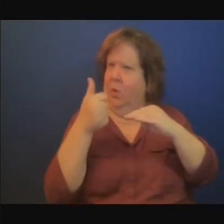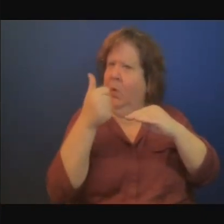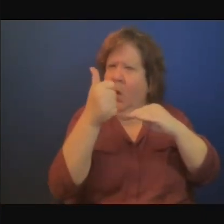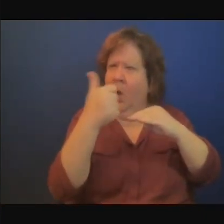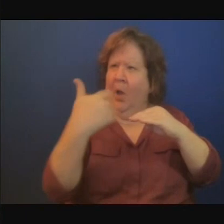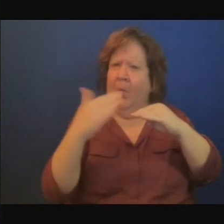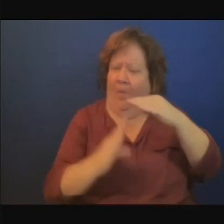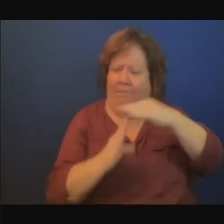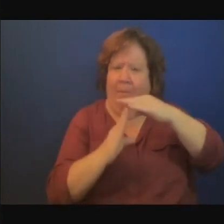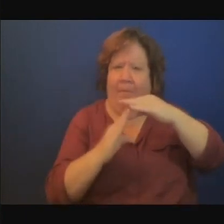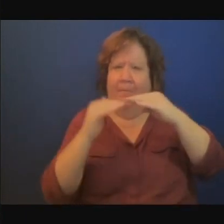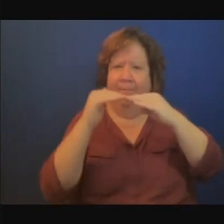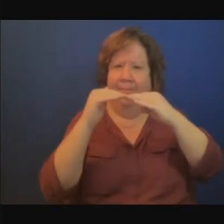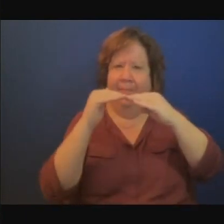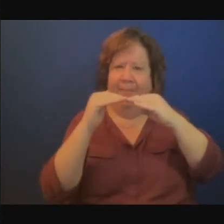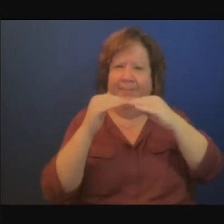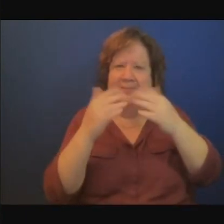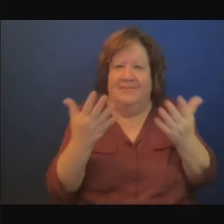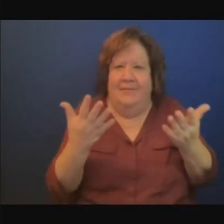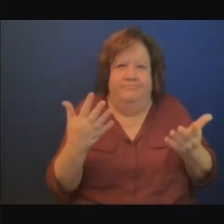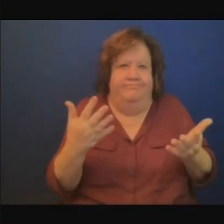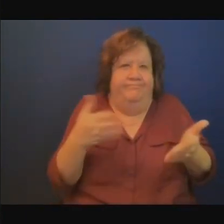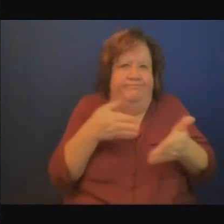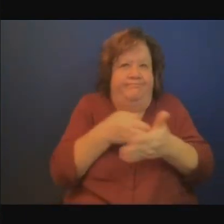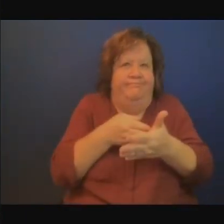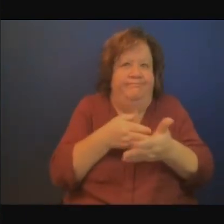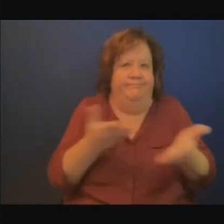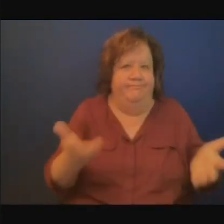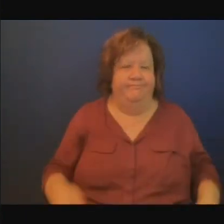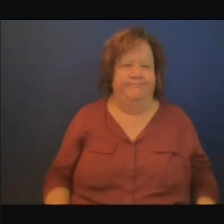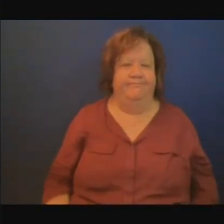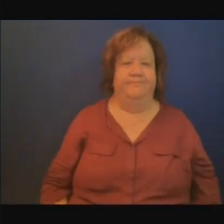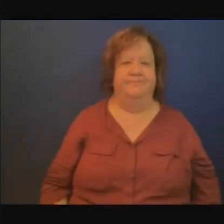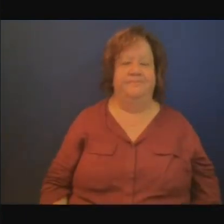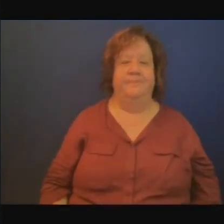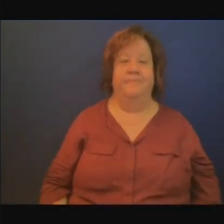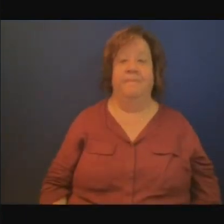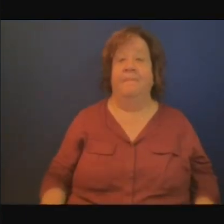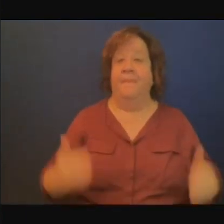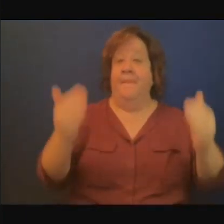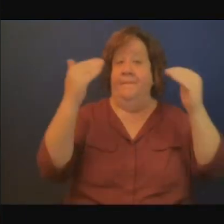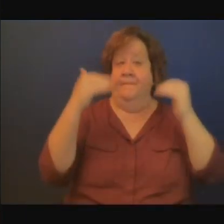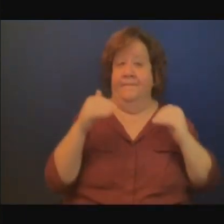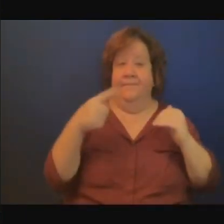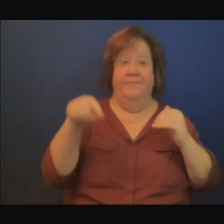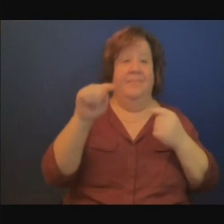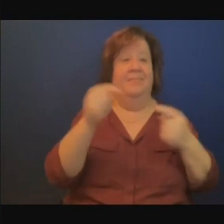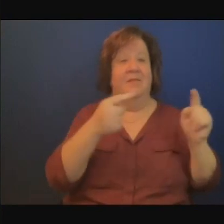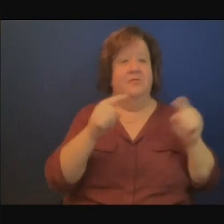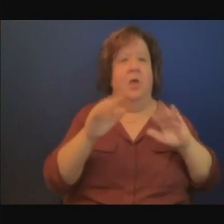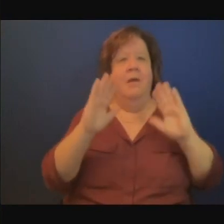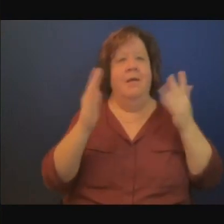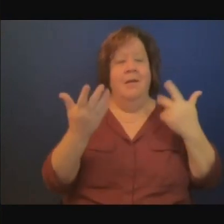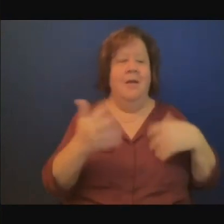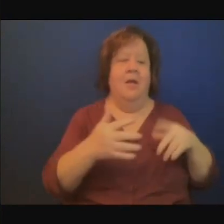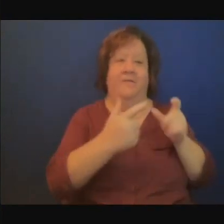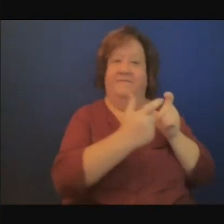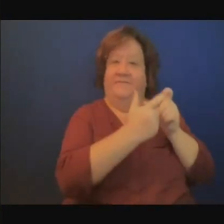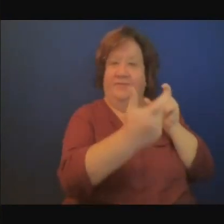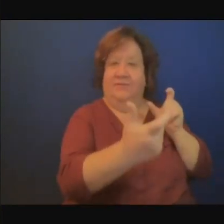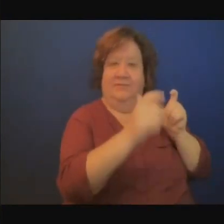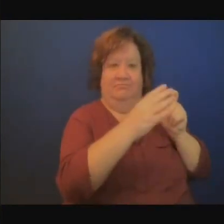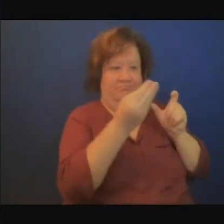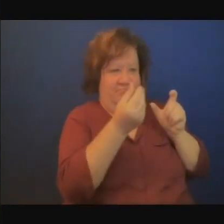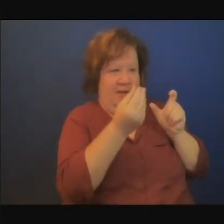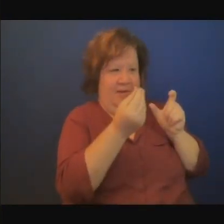à savoir obtenir des ressources du secteur privé et le lien avec les risques là il y a plusieurs catégories de risques on